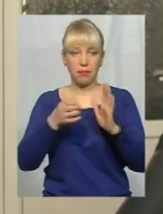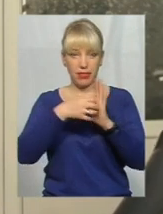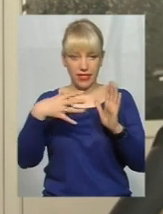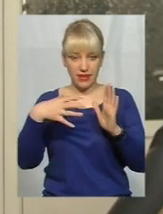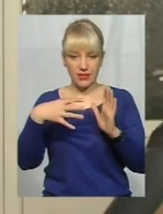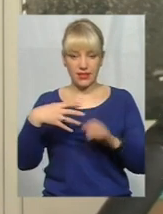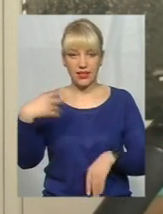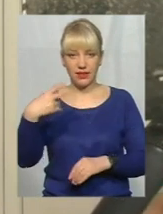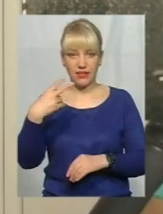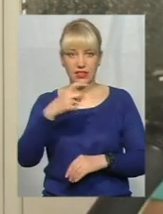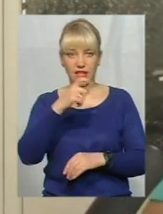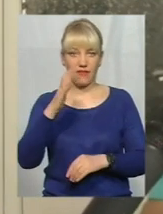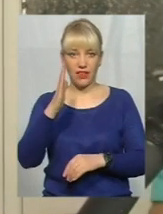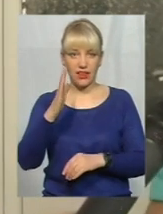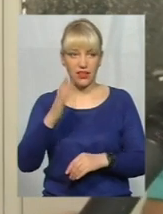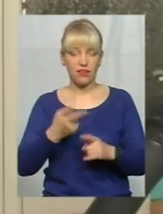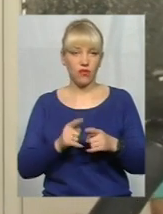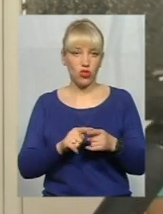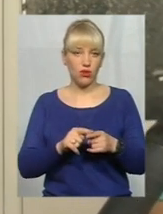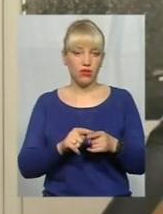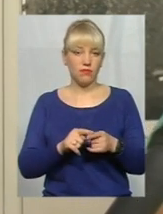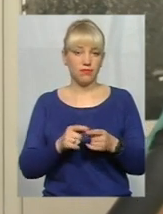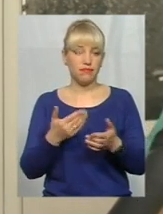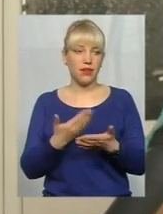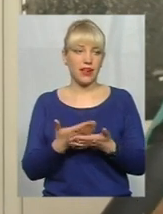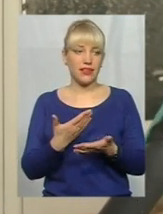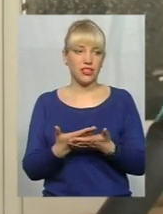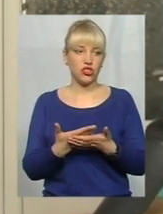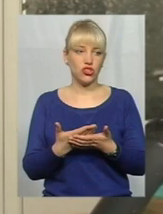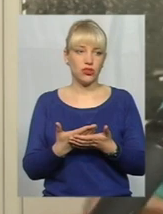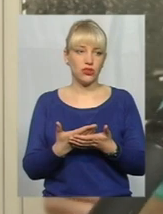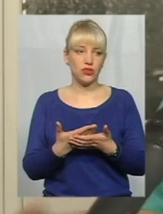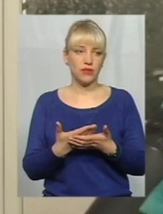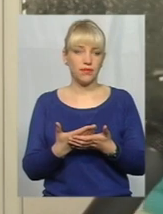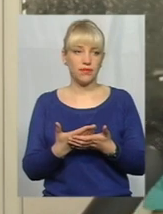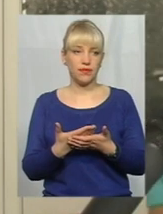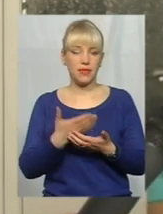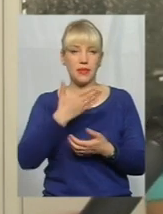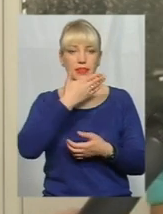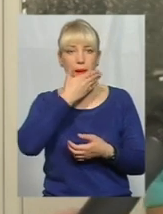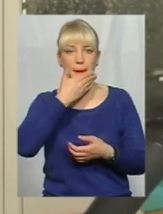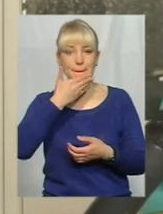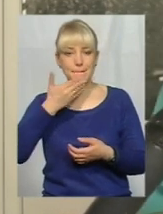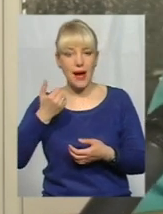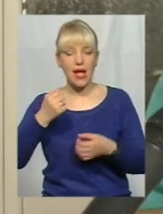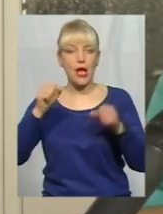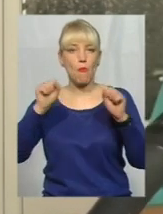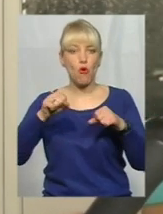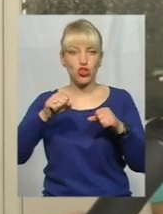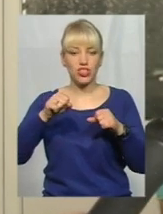-20 хвилин, воно практично немає можливості внедритися тут